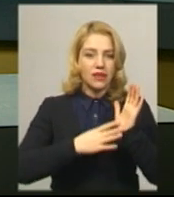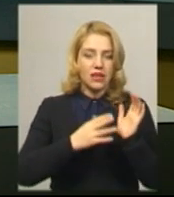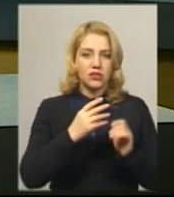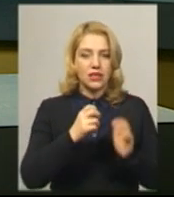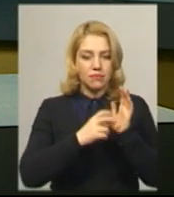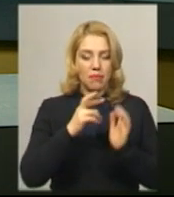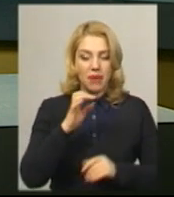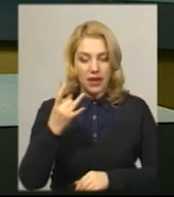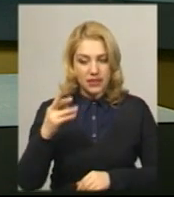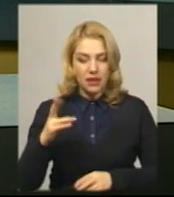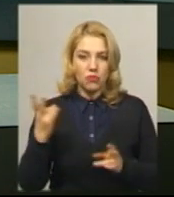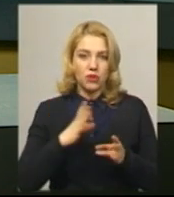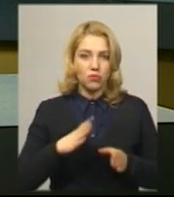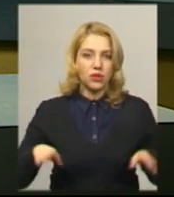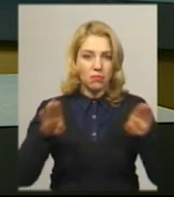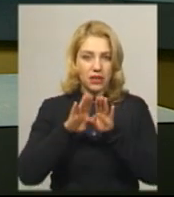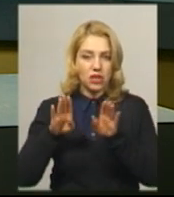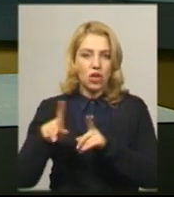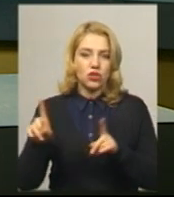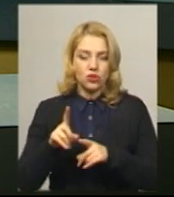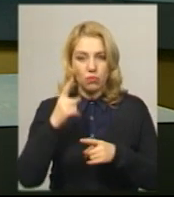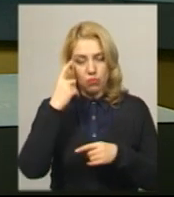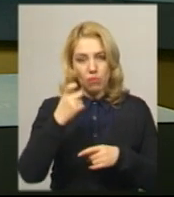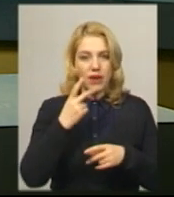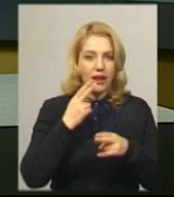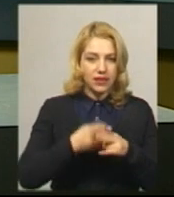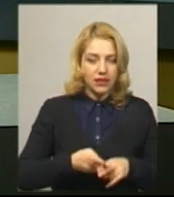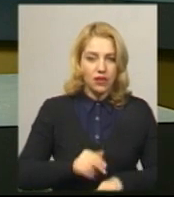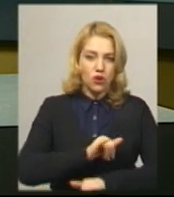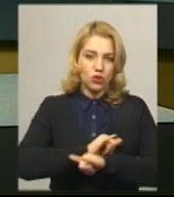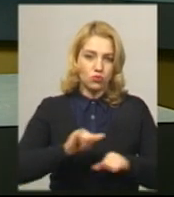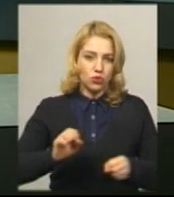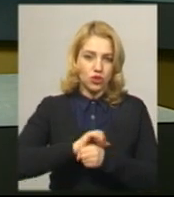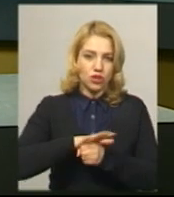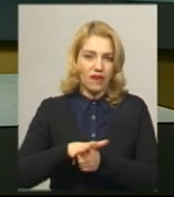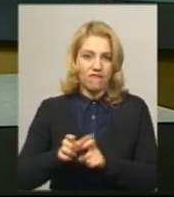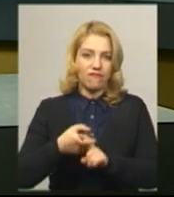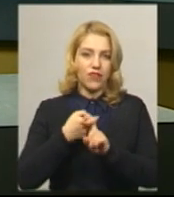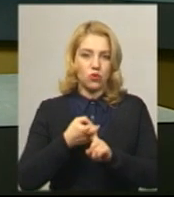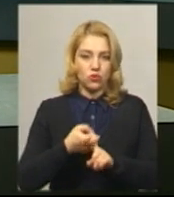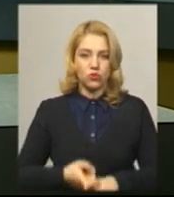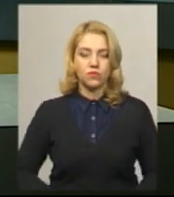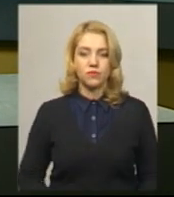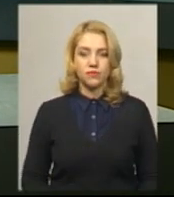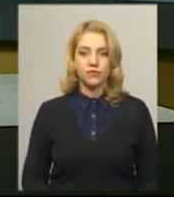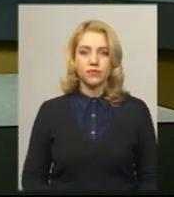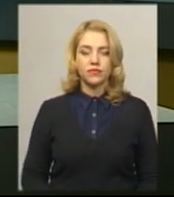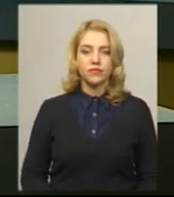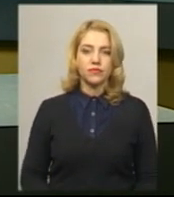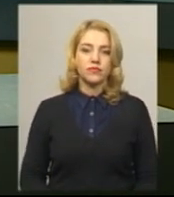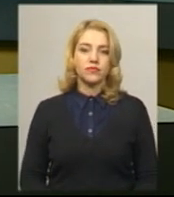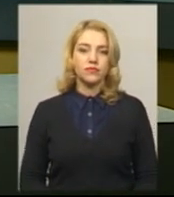зачинені, аби попередити розповсюдження коронавірусу. Подробиці розповість Андрій Гуменний у наступному випуску новин.